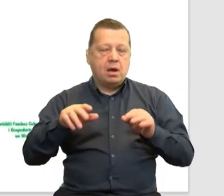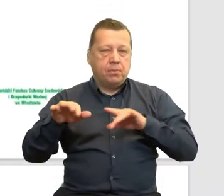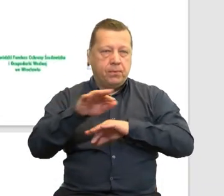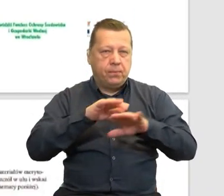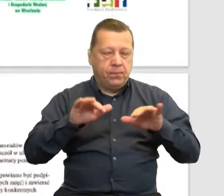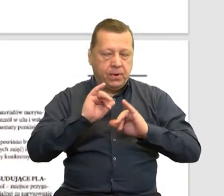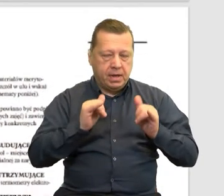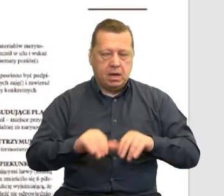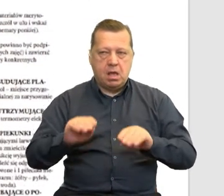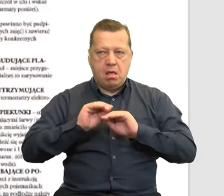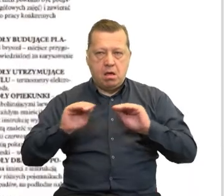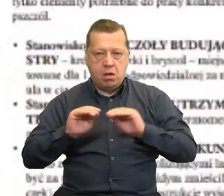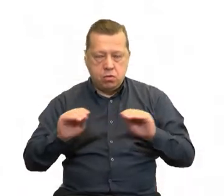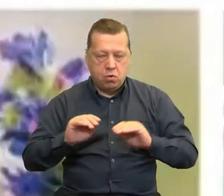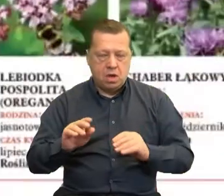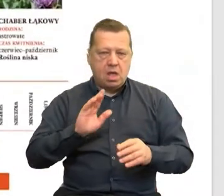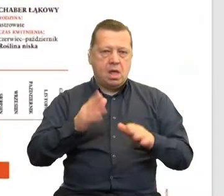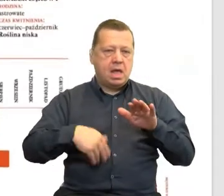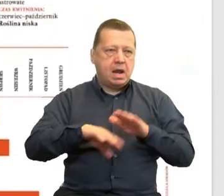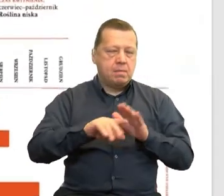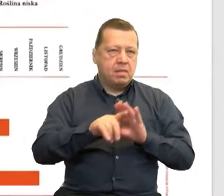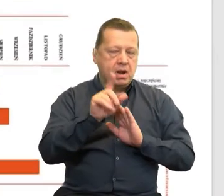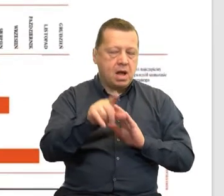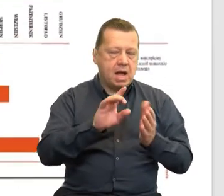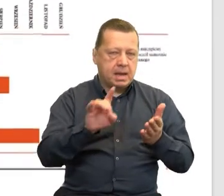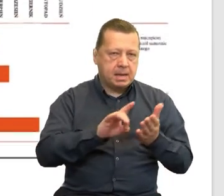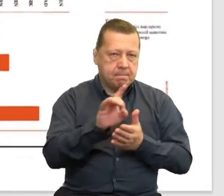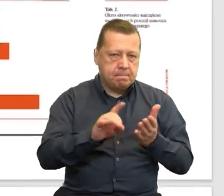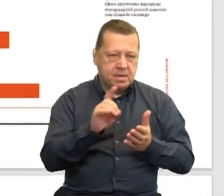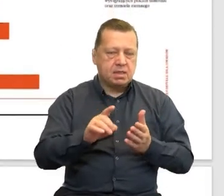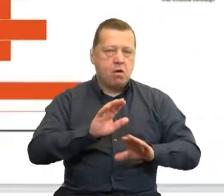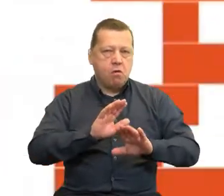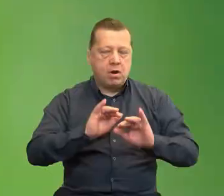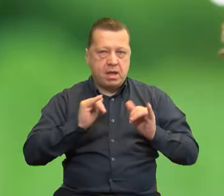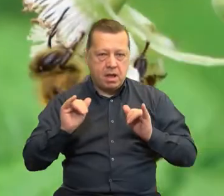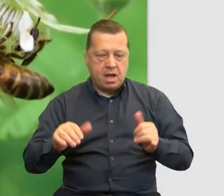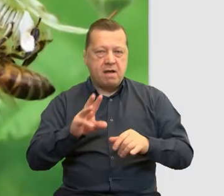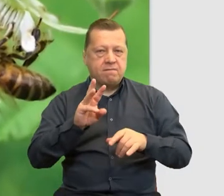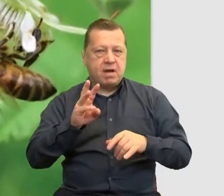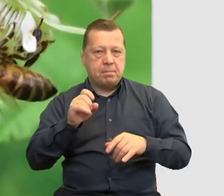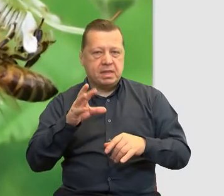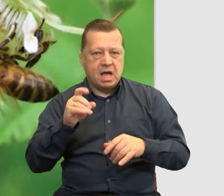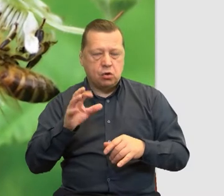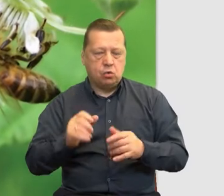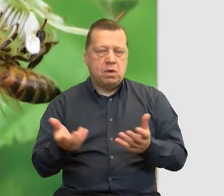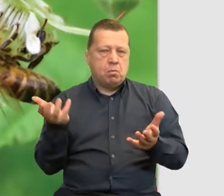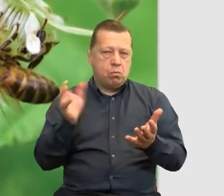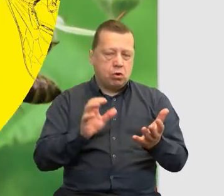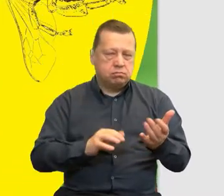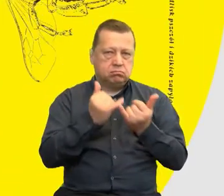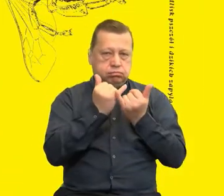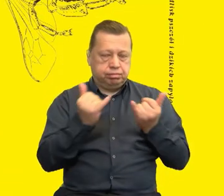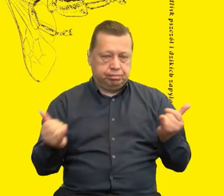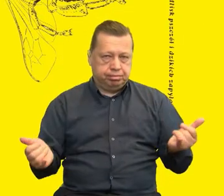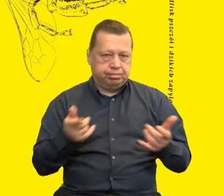zajęć edukacyjnych, rekomendacje dla gmin w zakresie działań ochronnych, a także webinaria i broszury do edukacji zdalnej